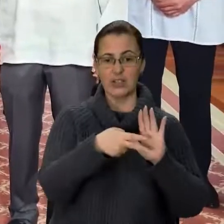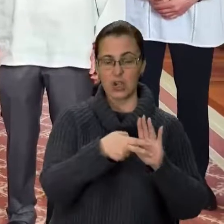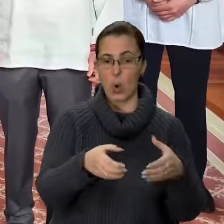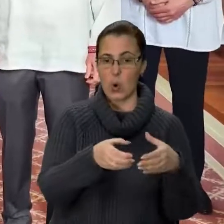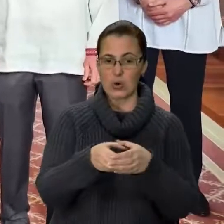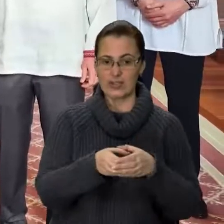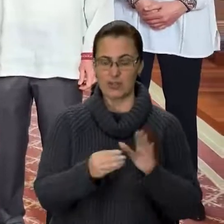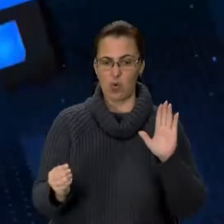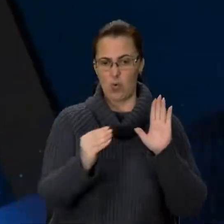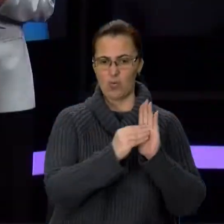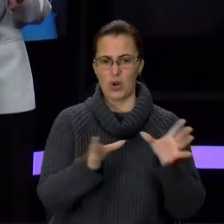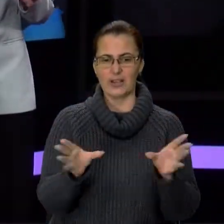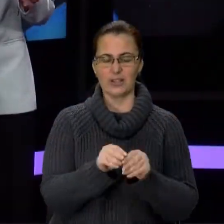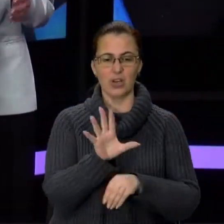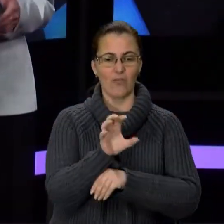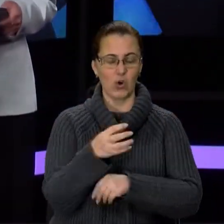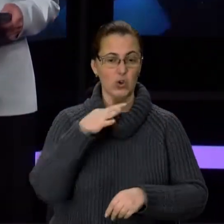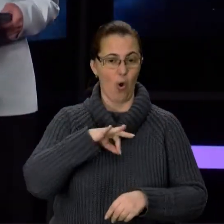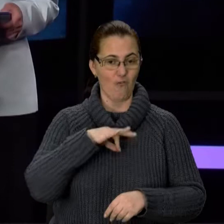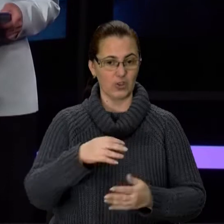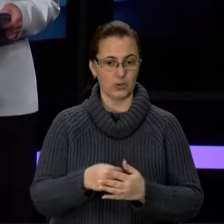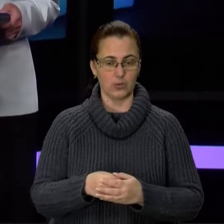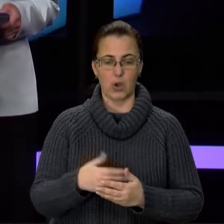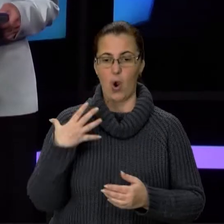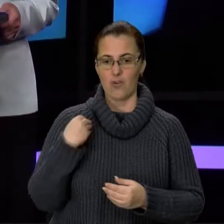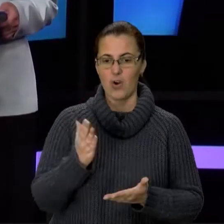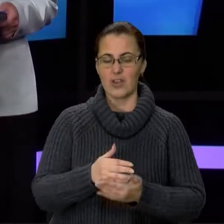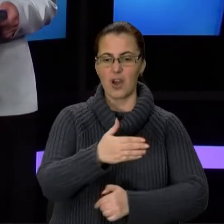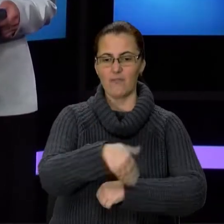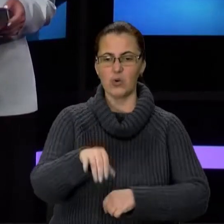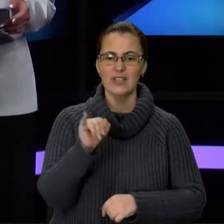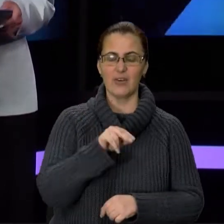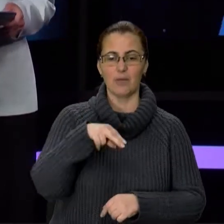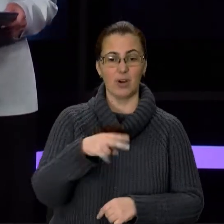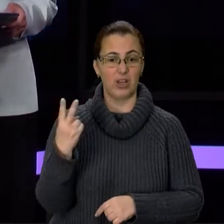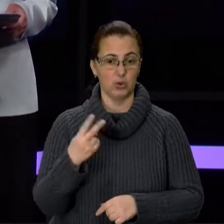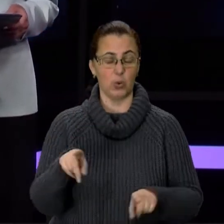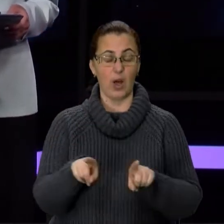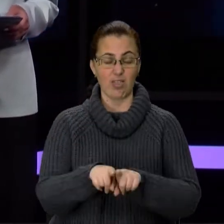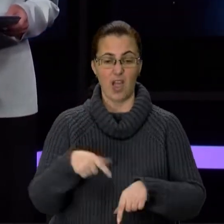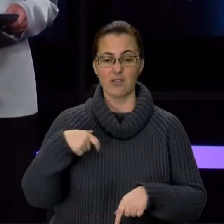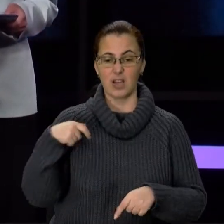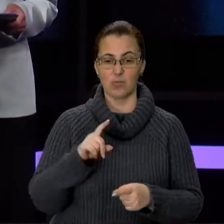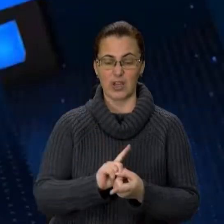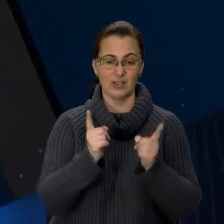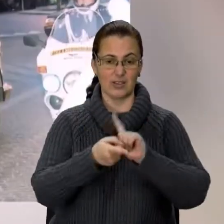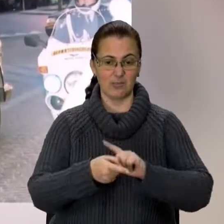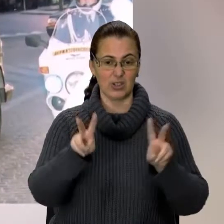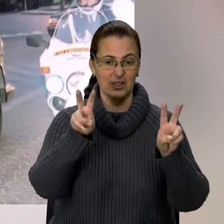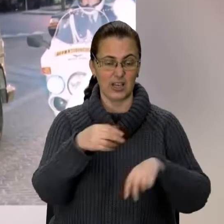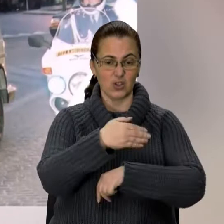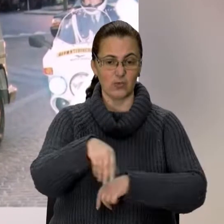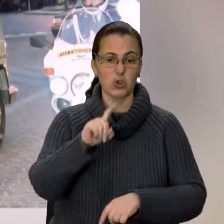спільне фото у вишиванках. У Львові тепер є вулиця Івана Павла ІІ. Так міські депутати перейменували Хуторівку.